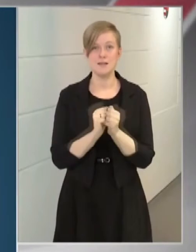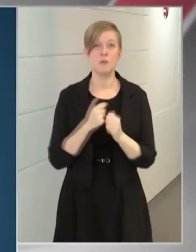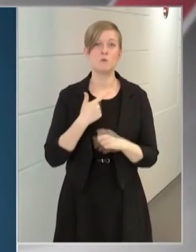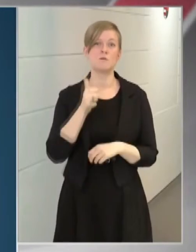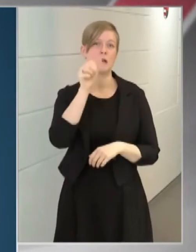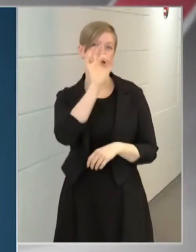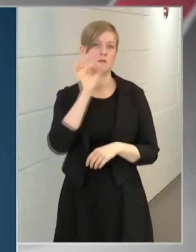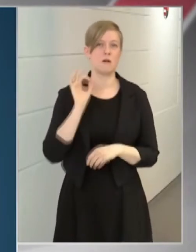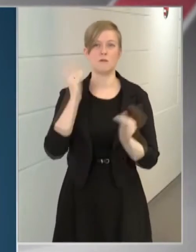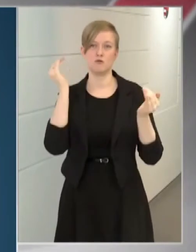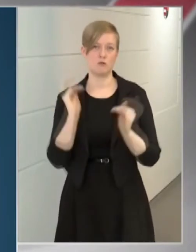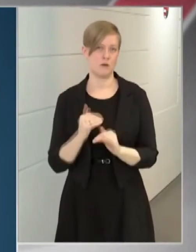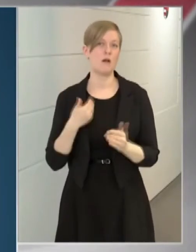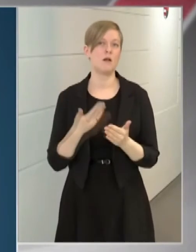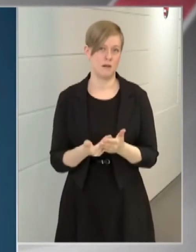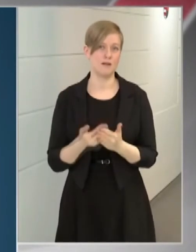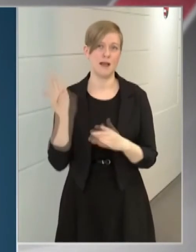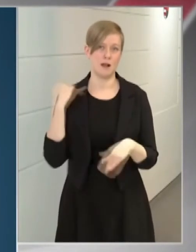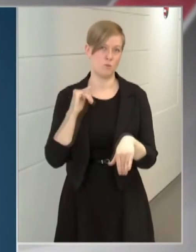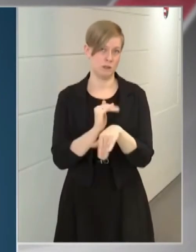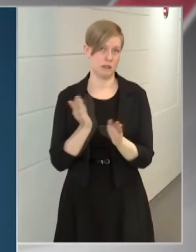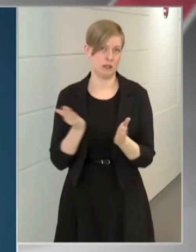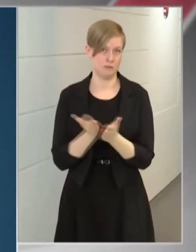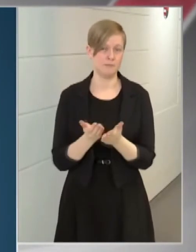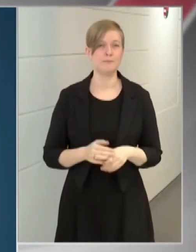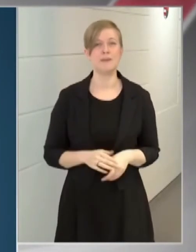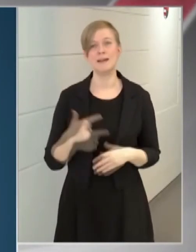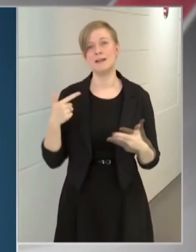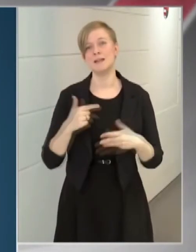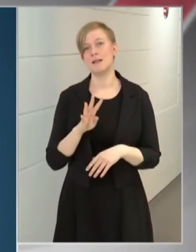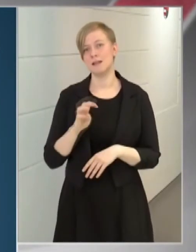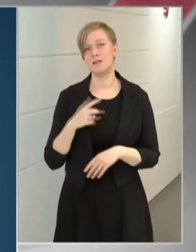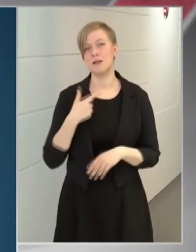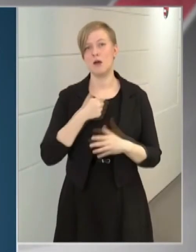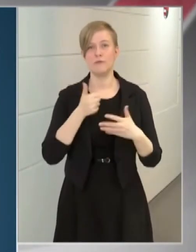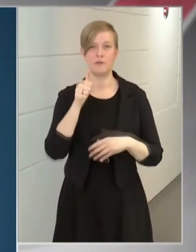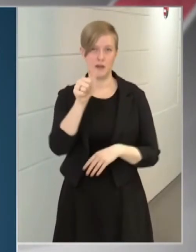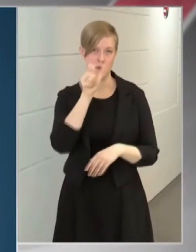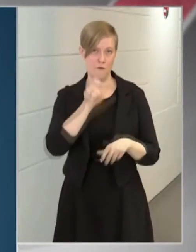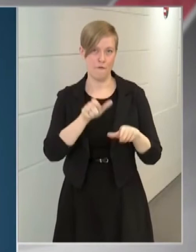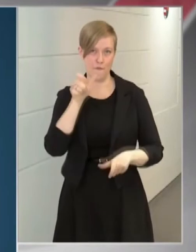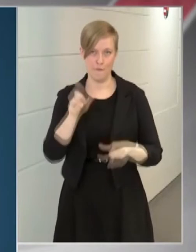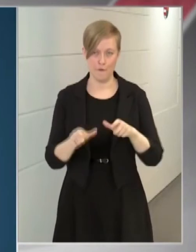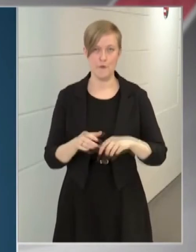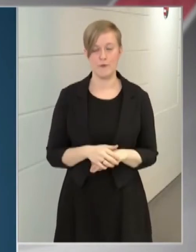százalékkal csökkent az elmúlt héten. Ez 7461 fővel